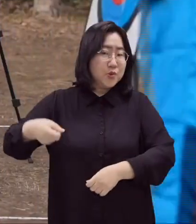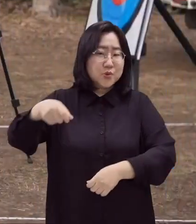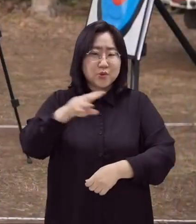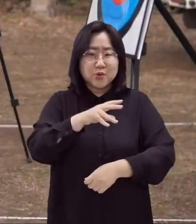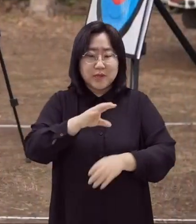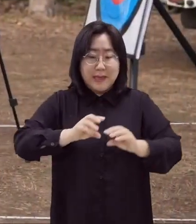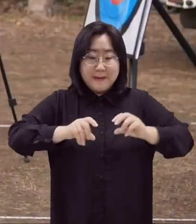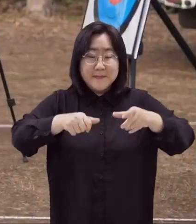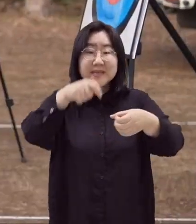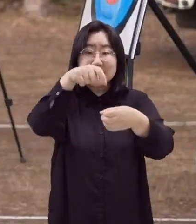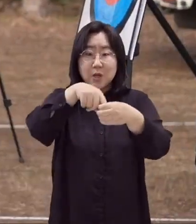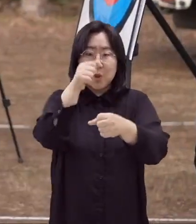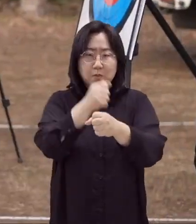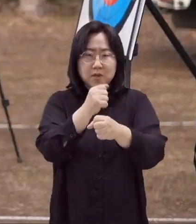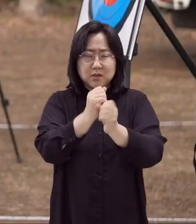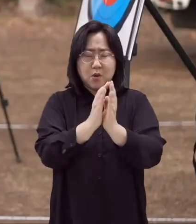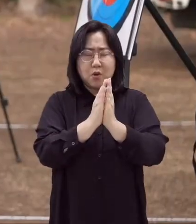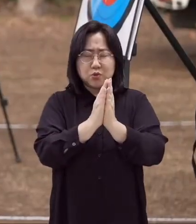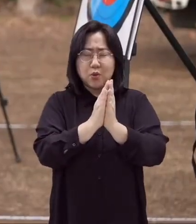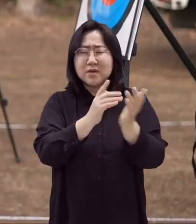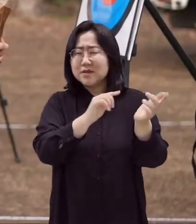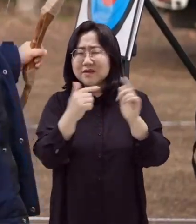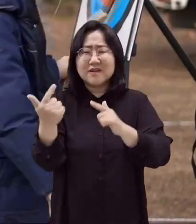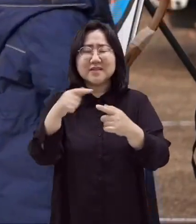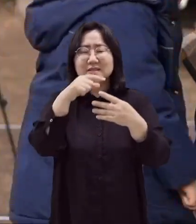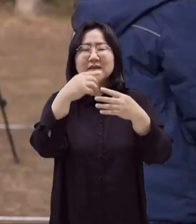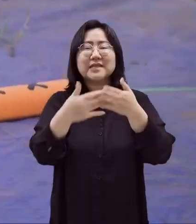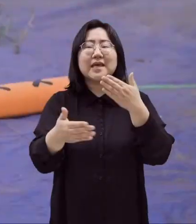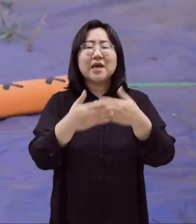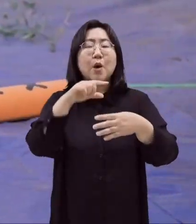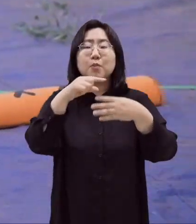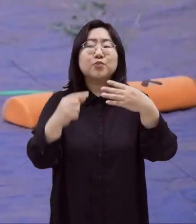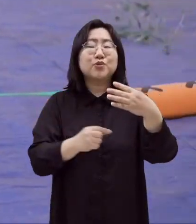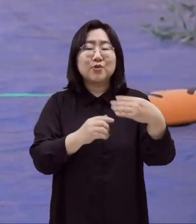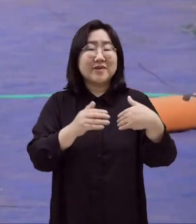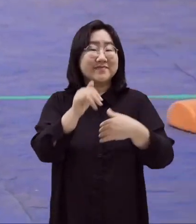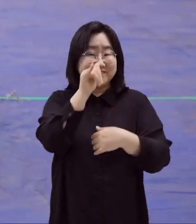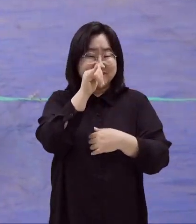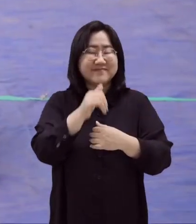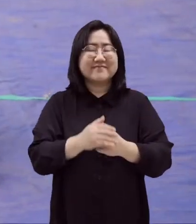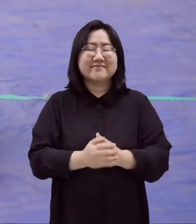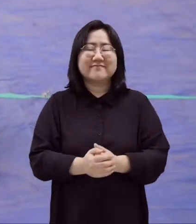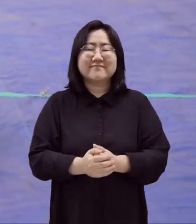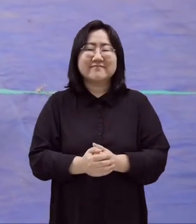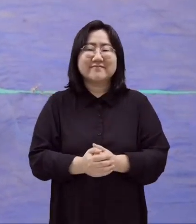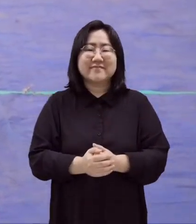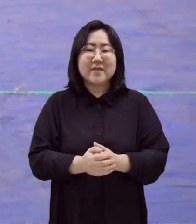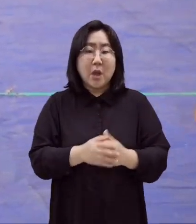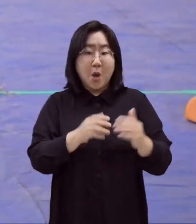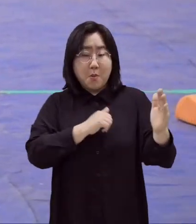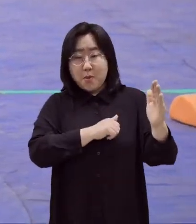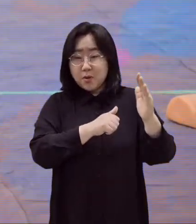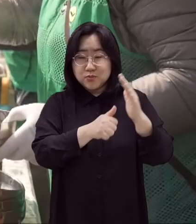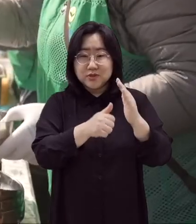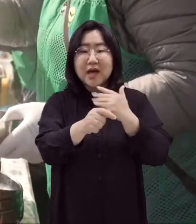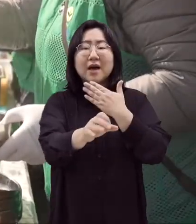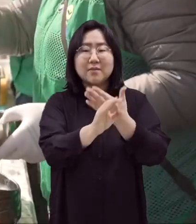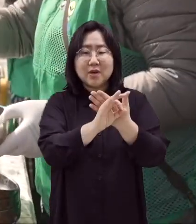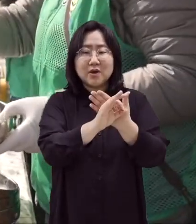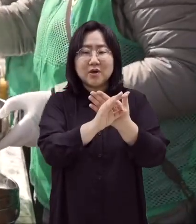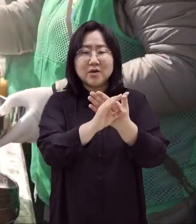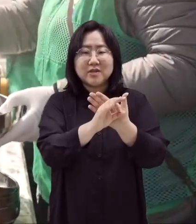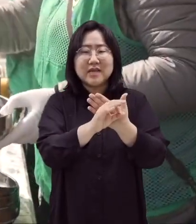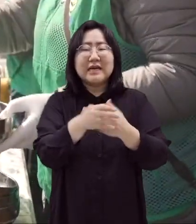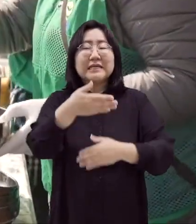빙떡만들기와 소원등달기 등 다채로운 체험 프로그램이 이어졌는데요. 방문객들에게는 새해 맞이